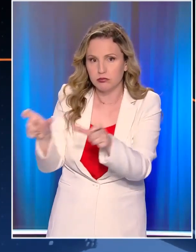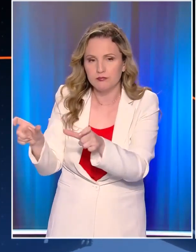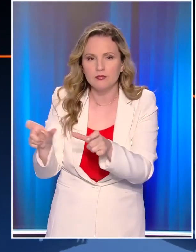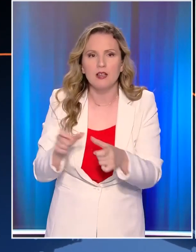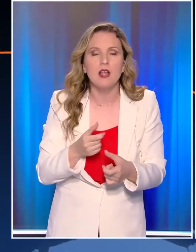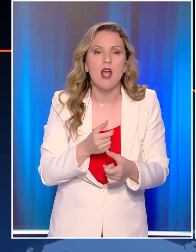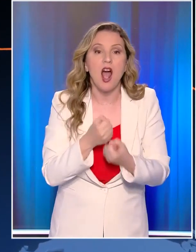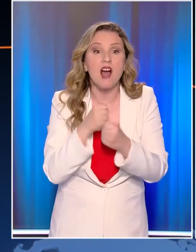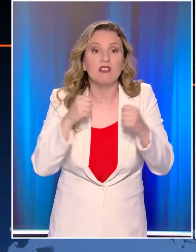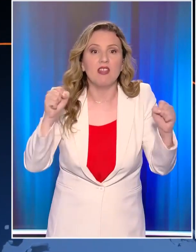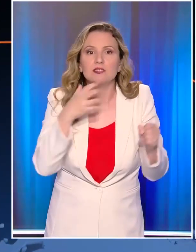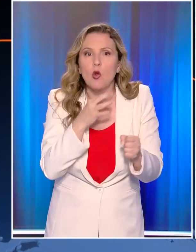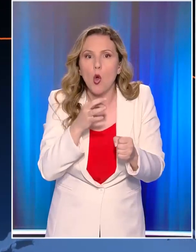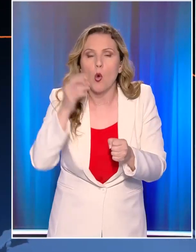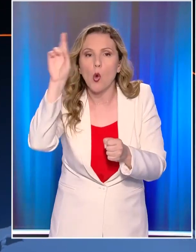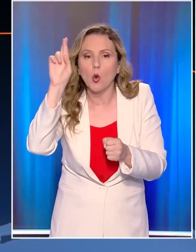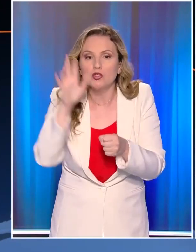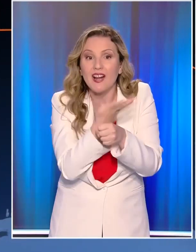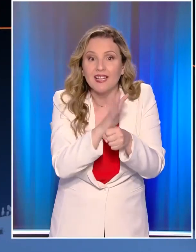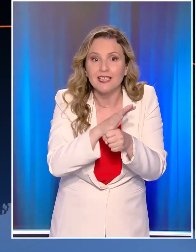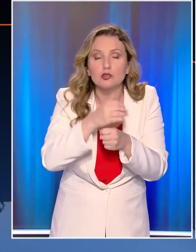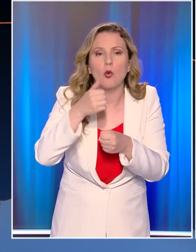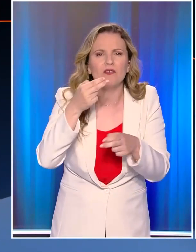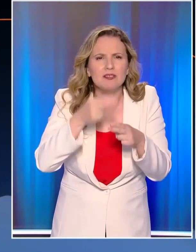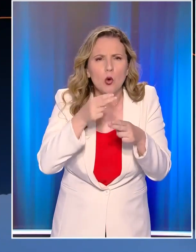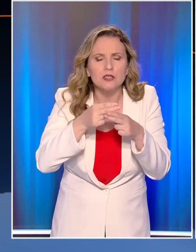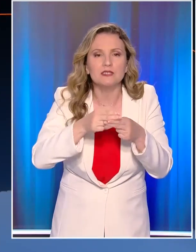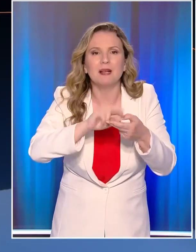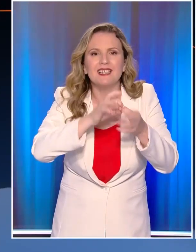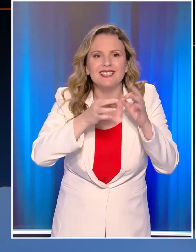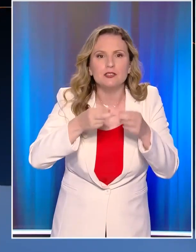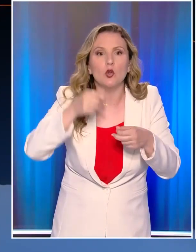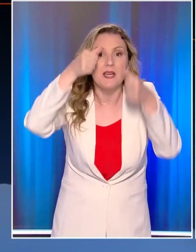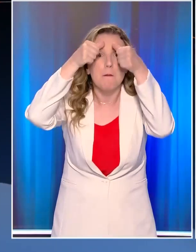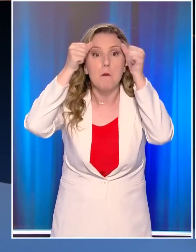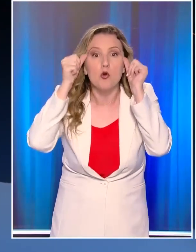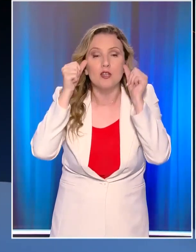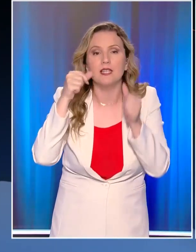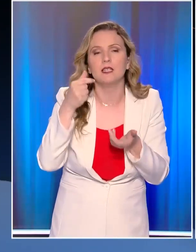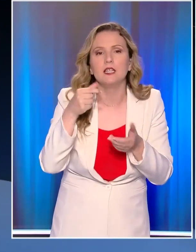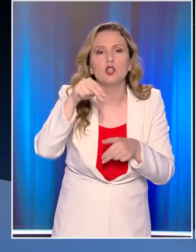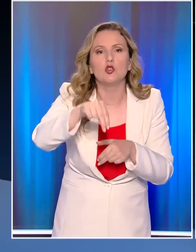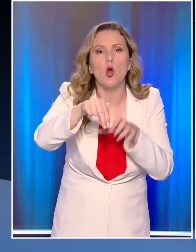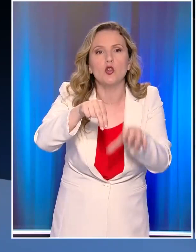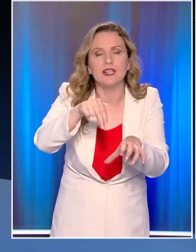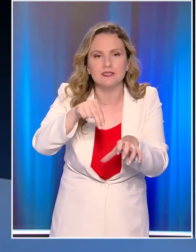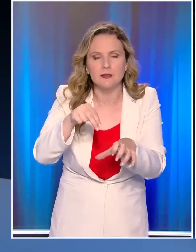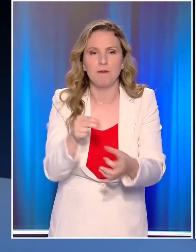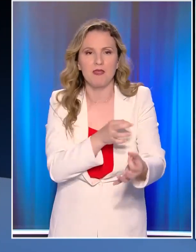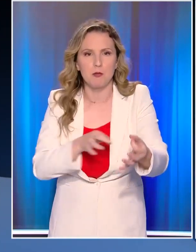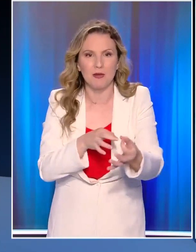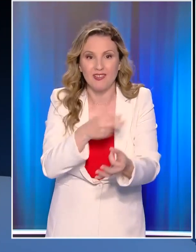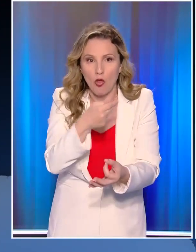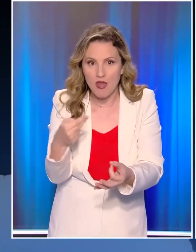ώρα έντονες είναι οι αντιδράσεις από την καταστροφή ιστορικής Ορθόδοξης Μονής στον Τονιέτσκ. Στο διπλωματικό πεδίο σφοδρές